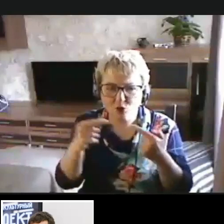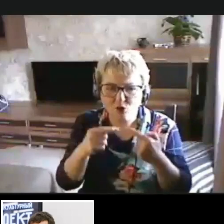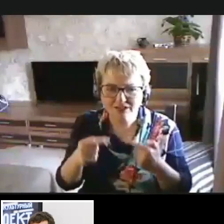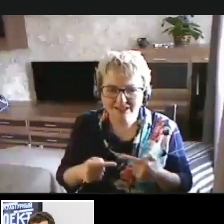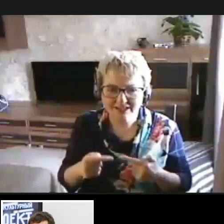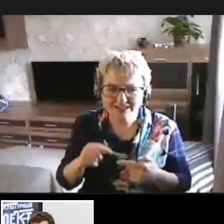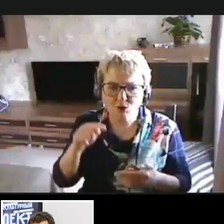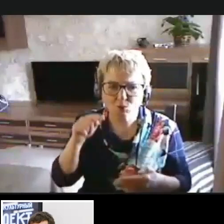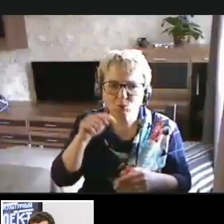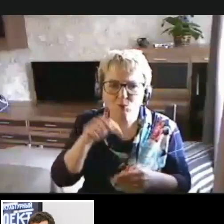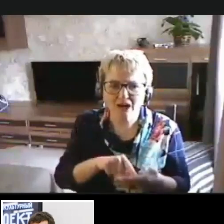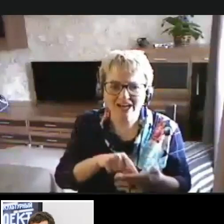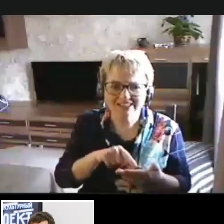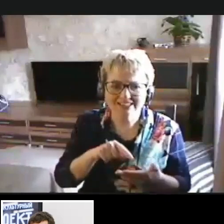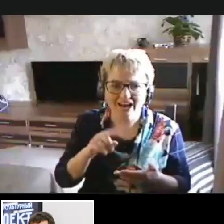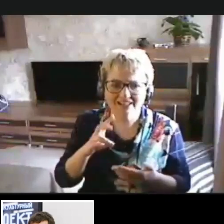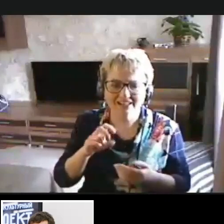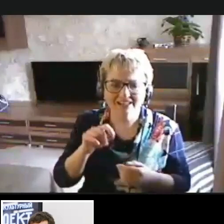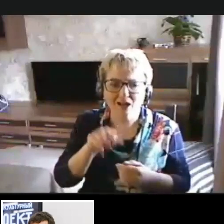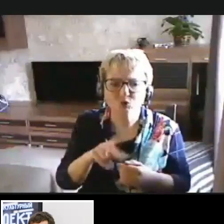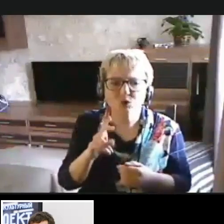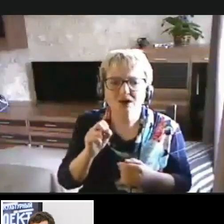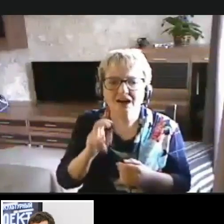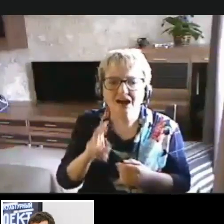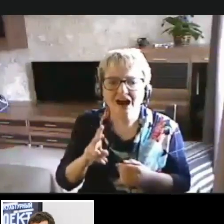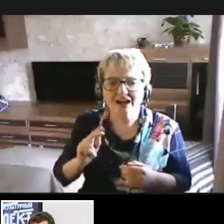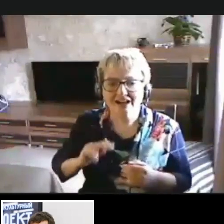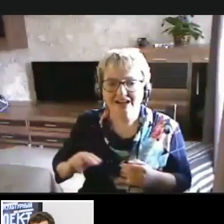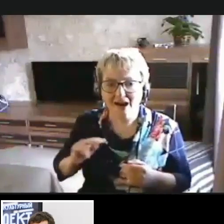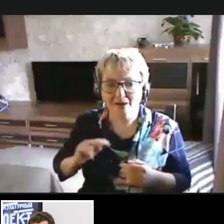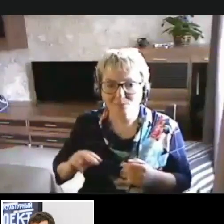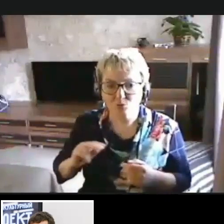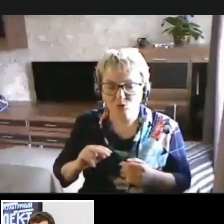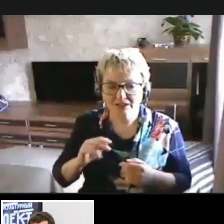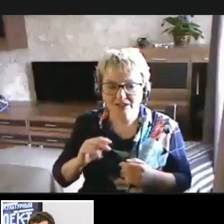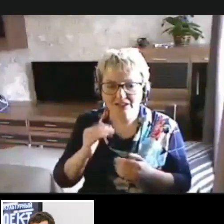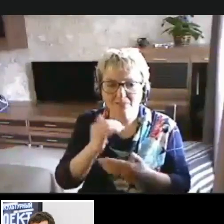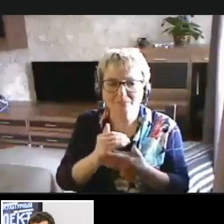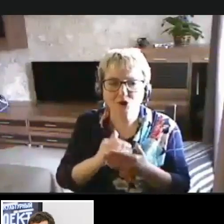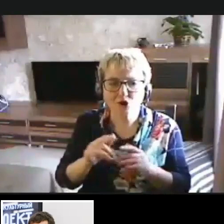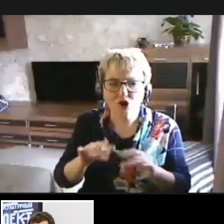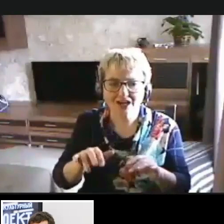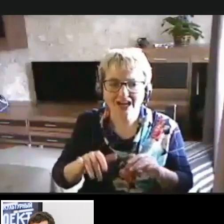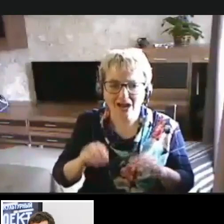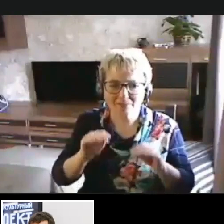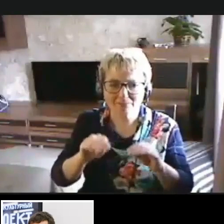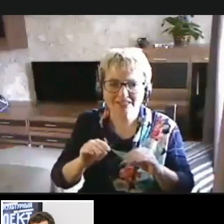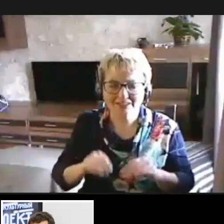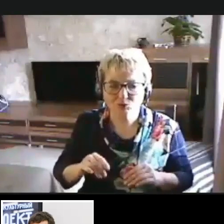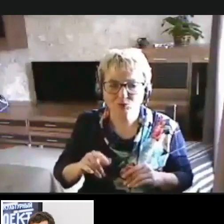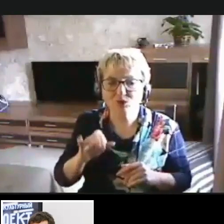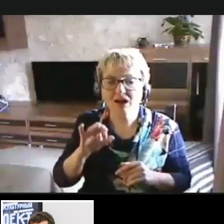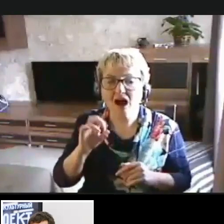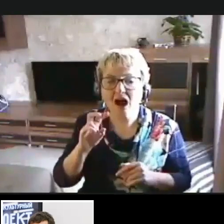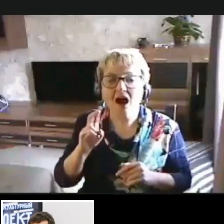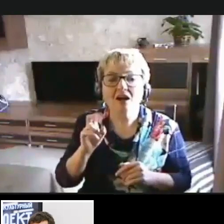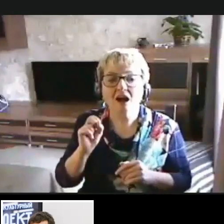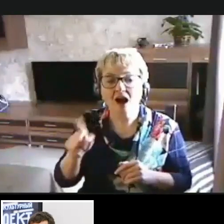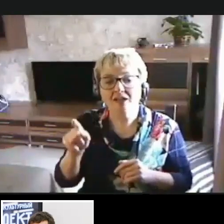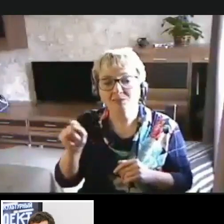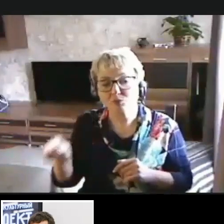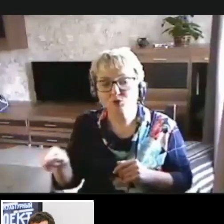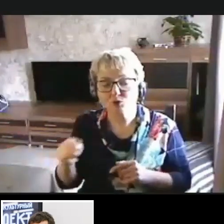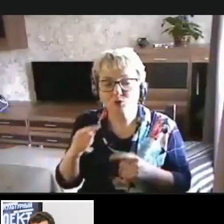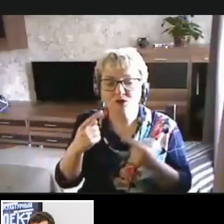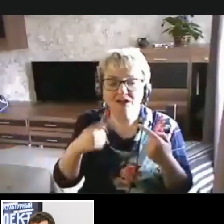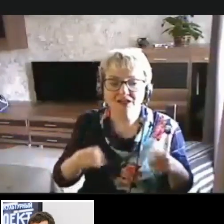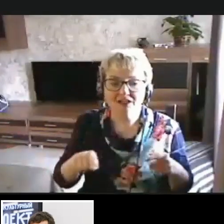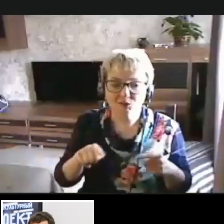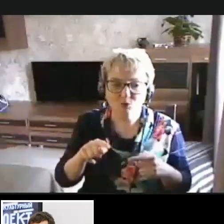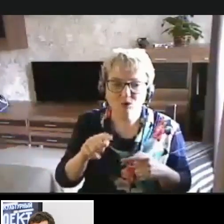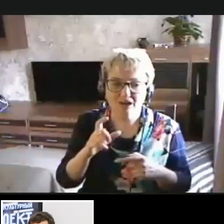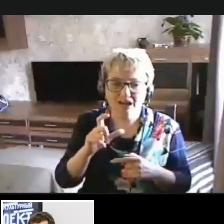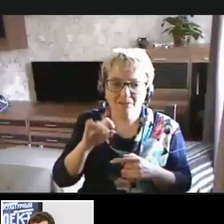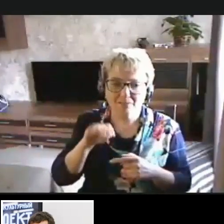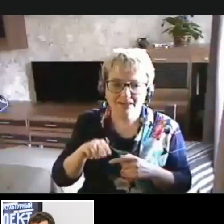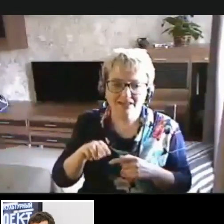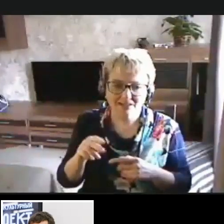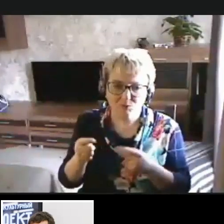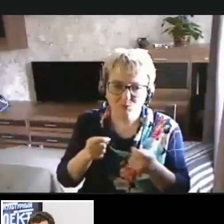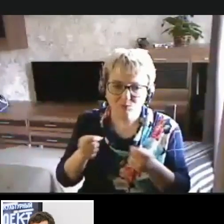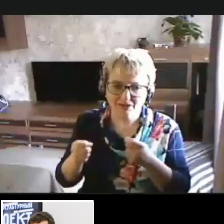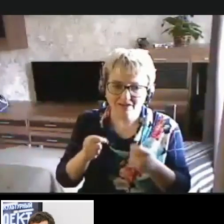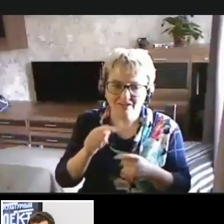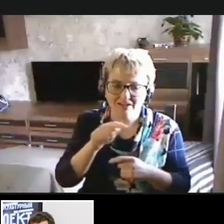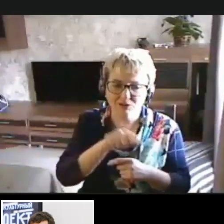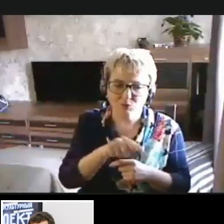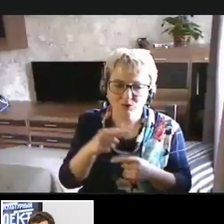указаний на то, как работать программисту, как ему имеет тот или иной элемент управления,